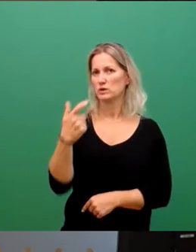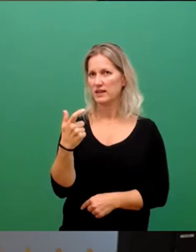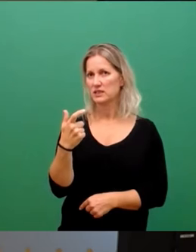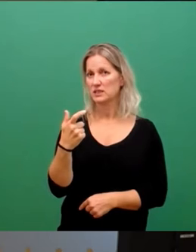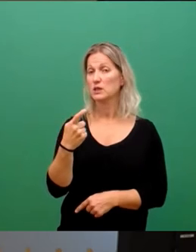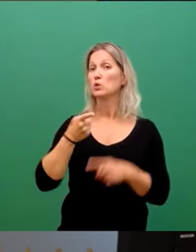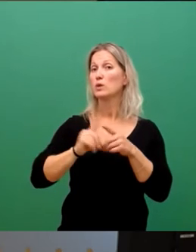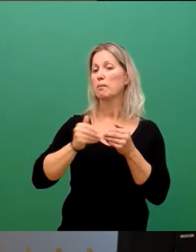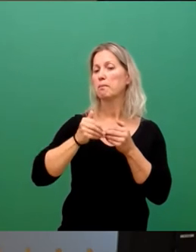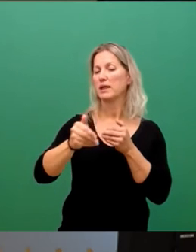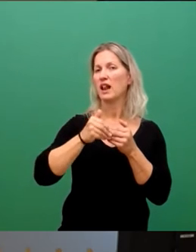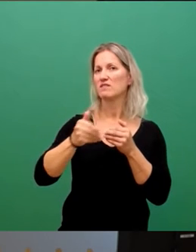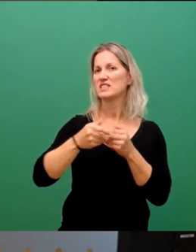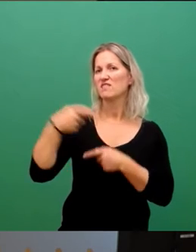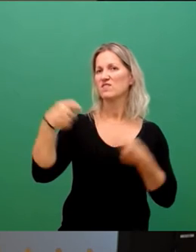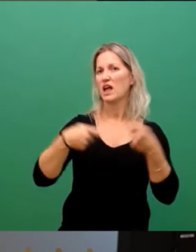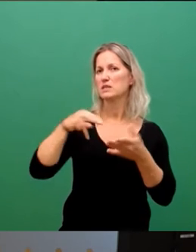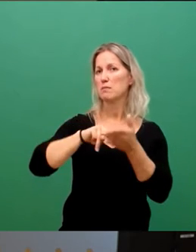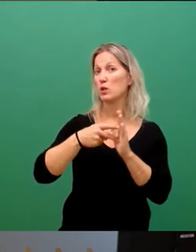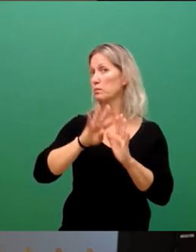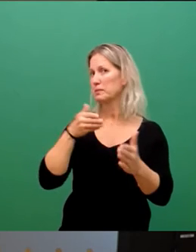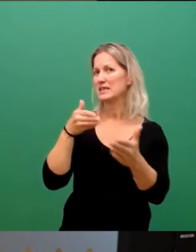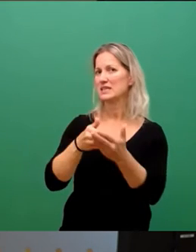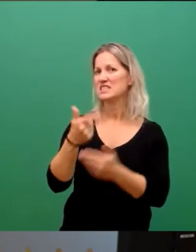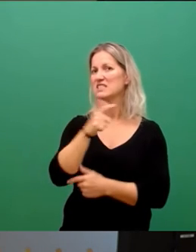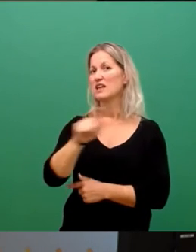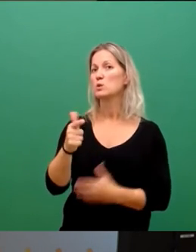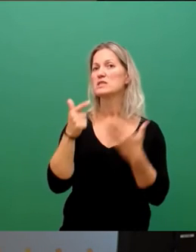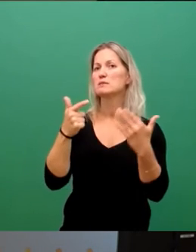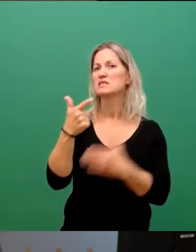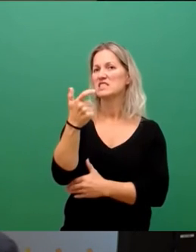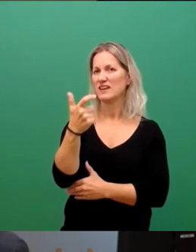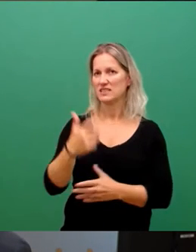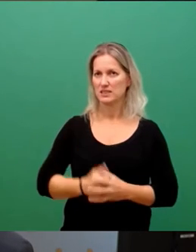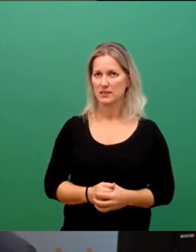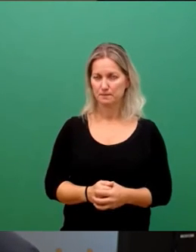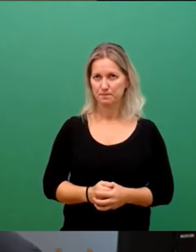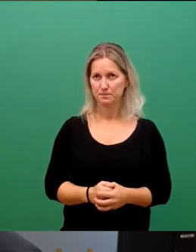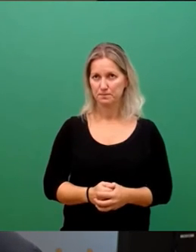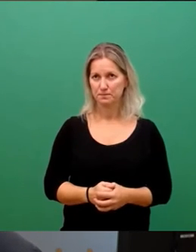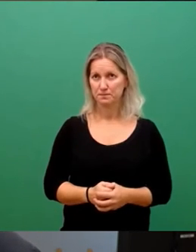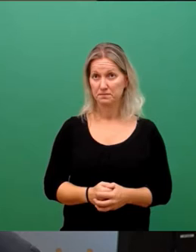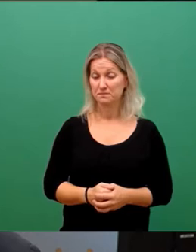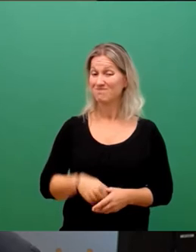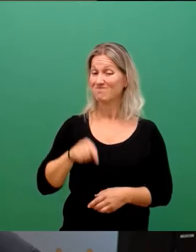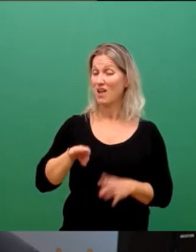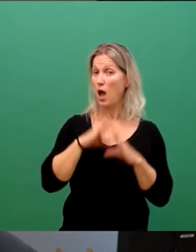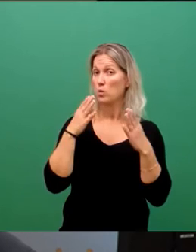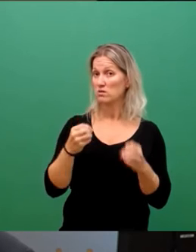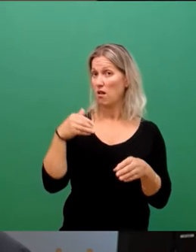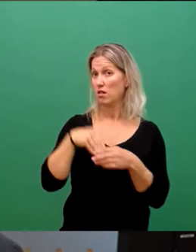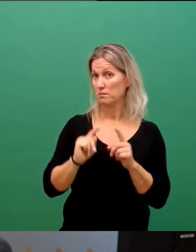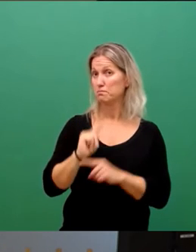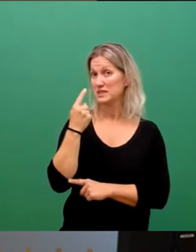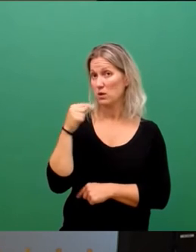Finanzplanung bis 2027. Dies ist in vielerlei Hinsicht ein besonderer Haushalt. Mit einem